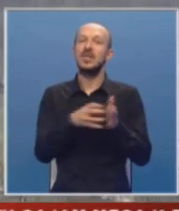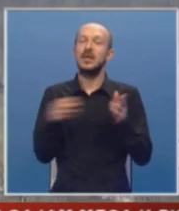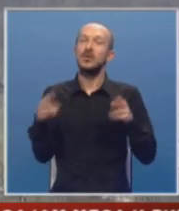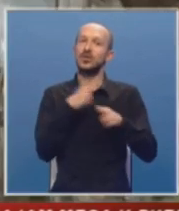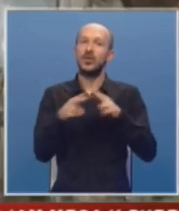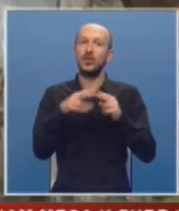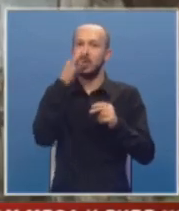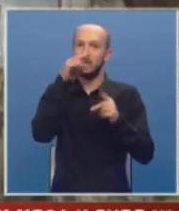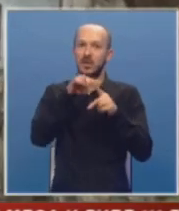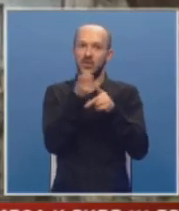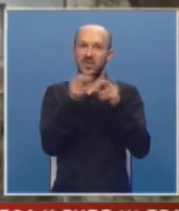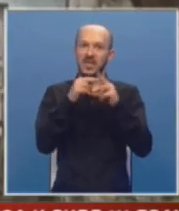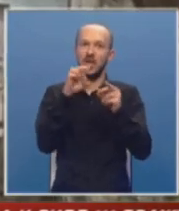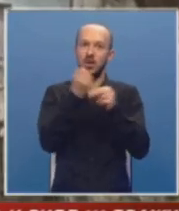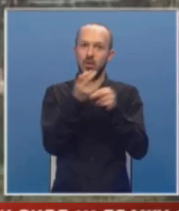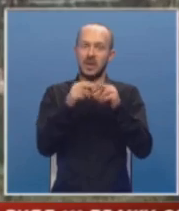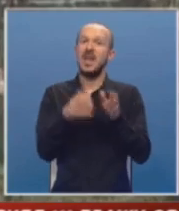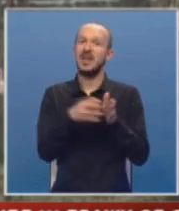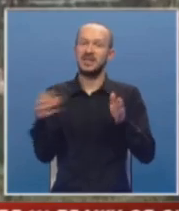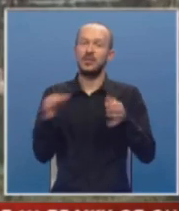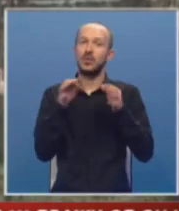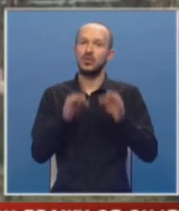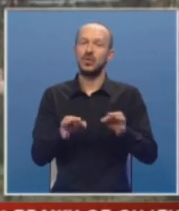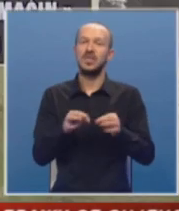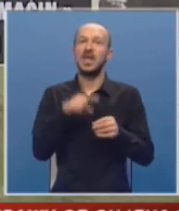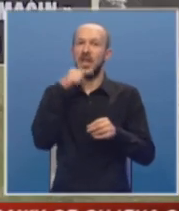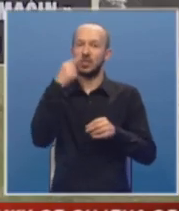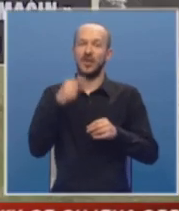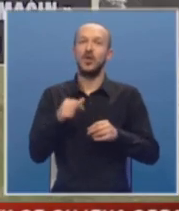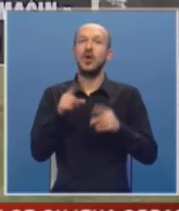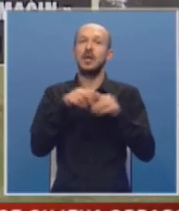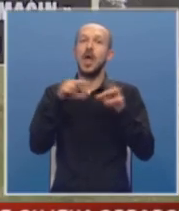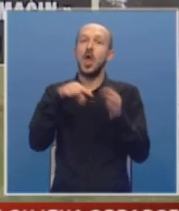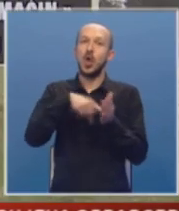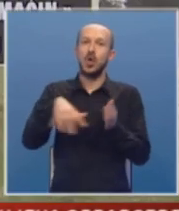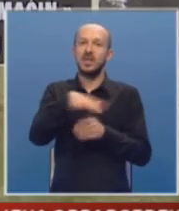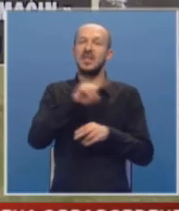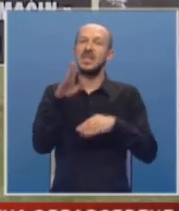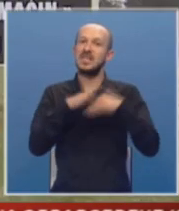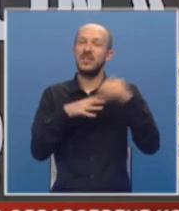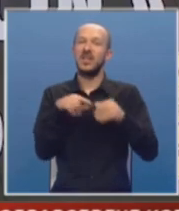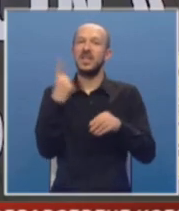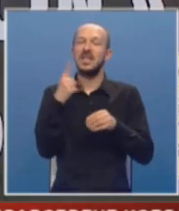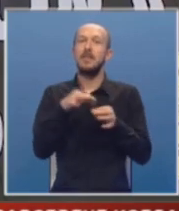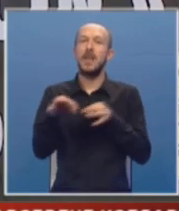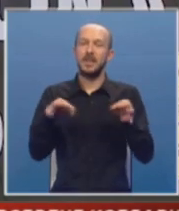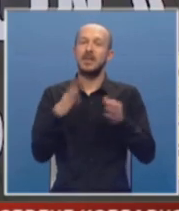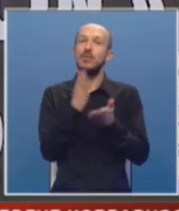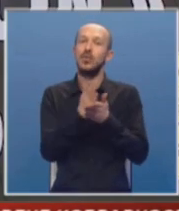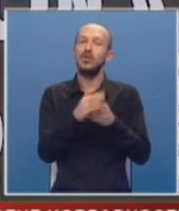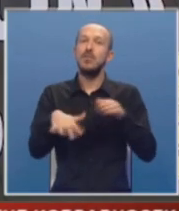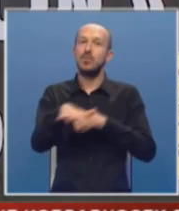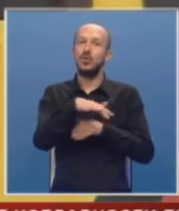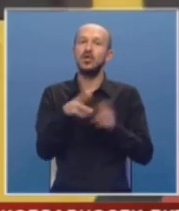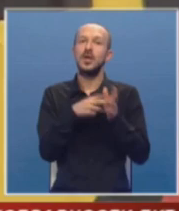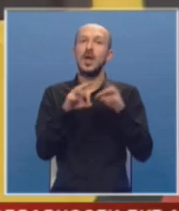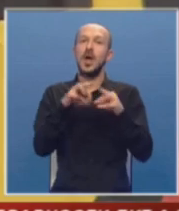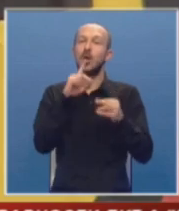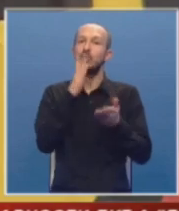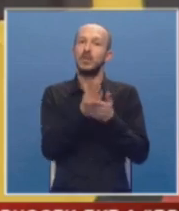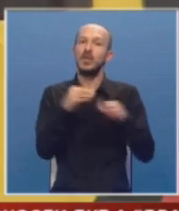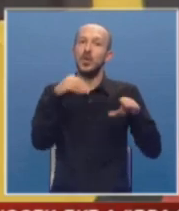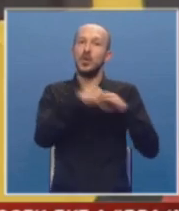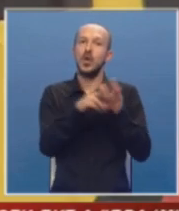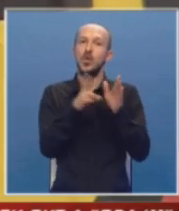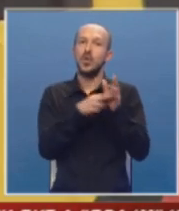rješavanju pitanja Trgovske gori se nastavljaju. Stručnjaci naglašavaju da taj lokalitet ne zadovoljava ni jedan parametar da bude područje na kojim će biti